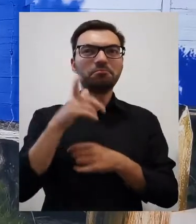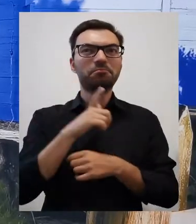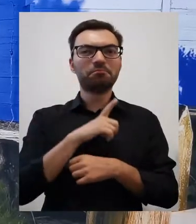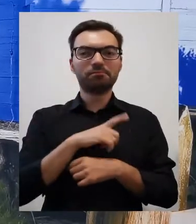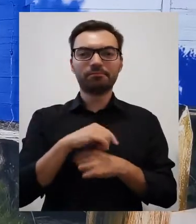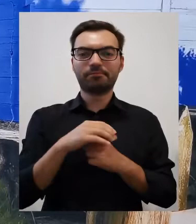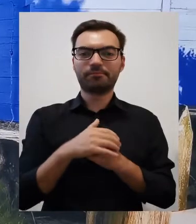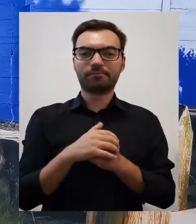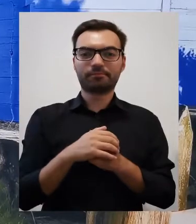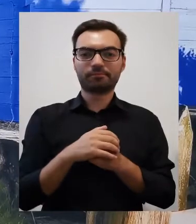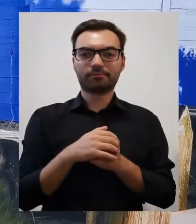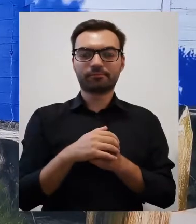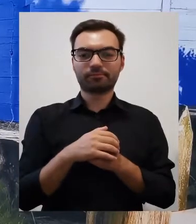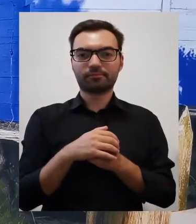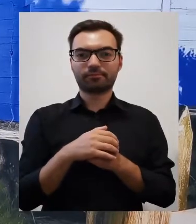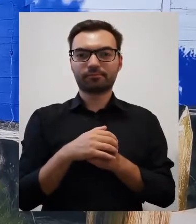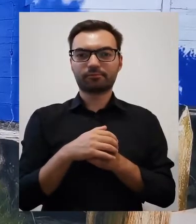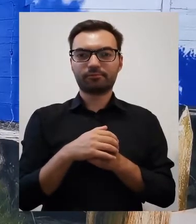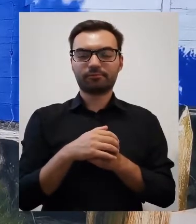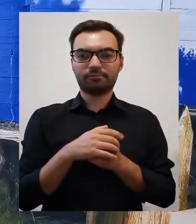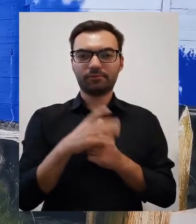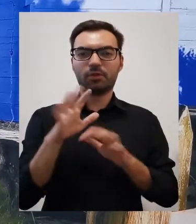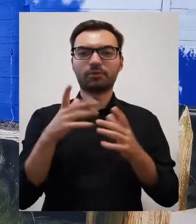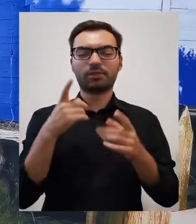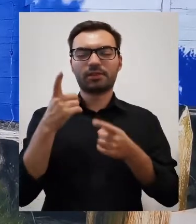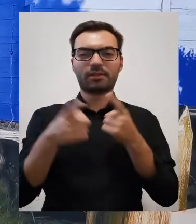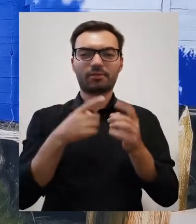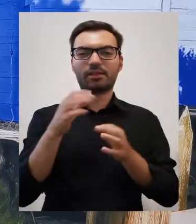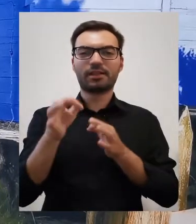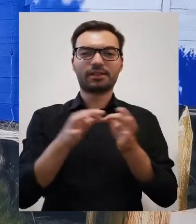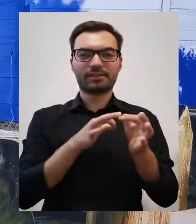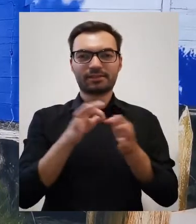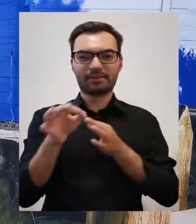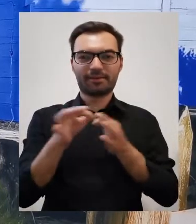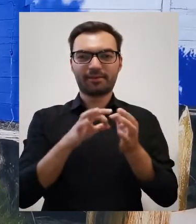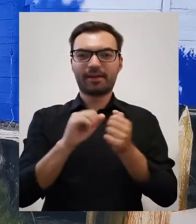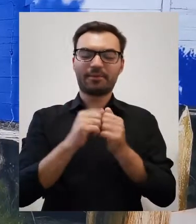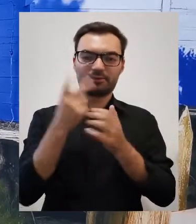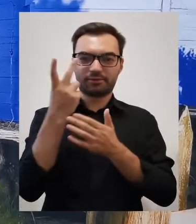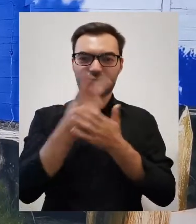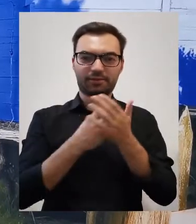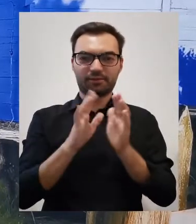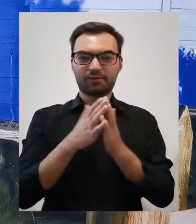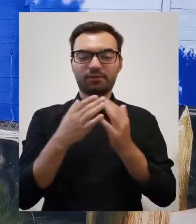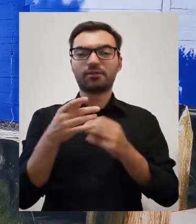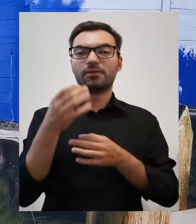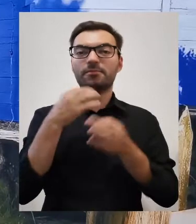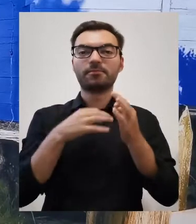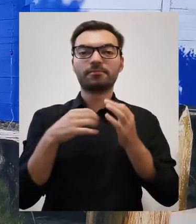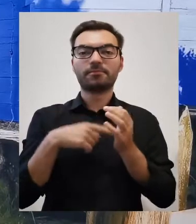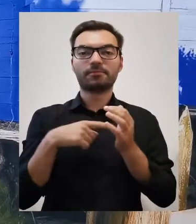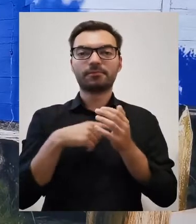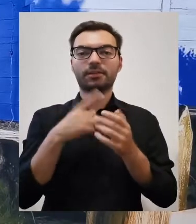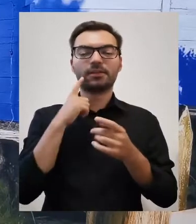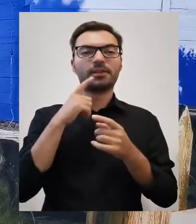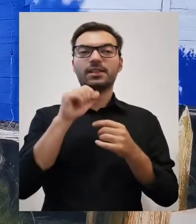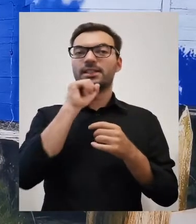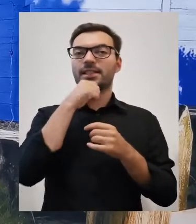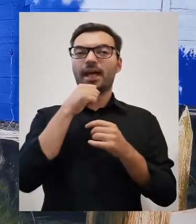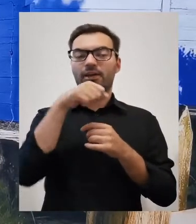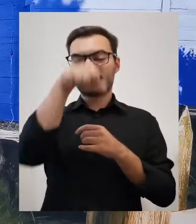przeważnie to właśnie nauczyciele historii opowiadali albo czytało się to po prostu w podręcznikach,